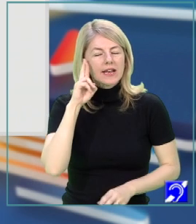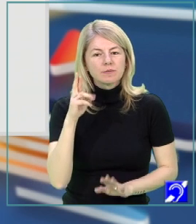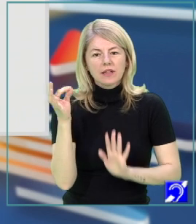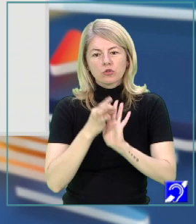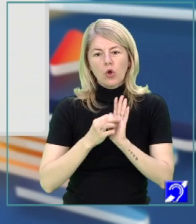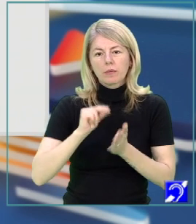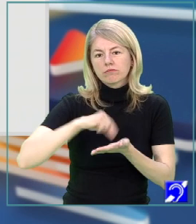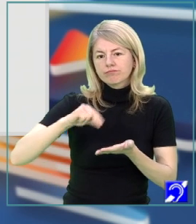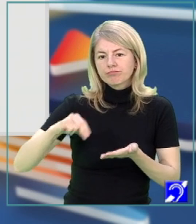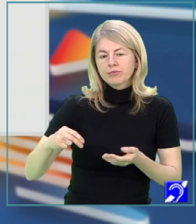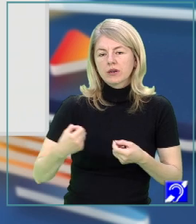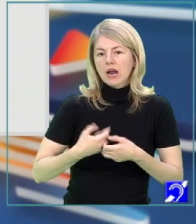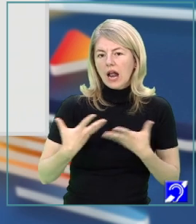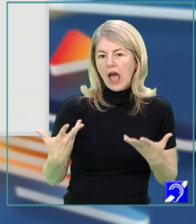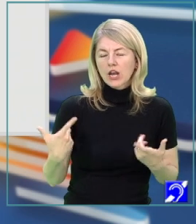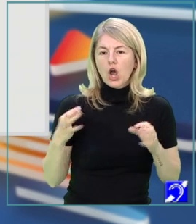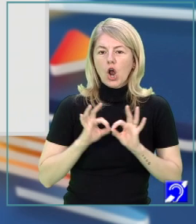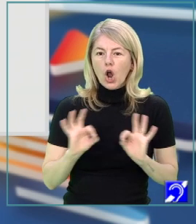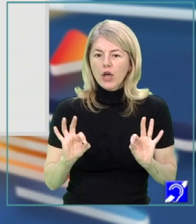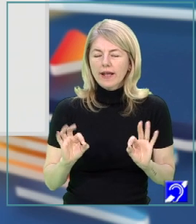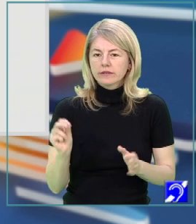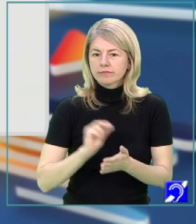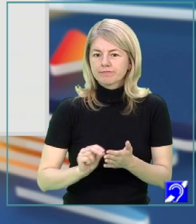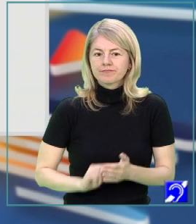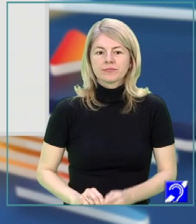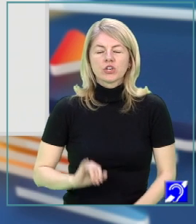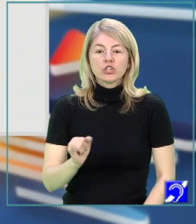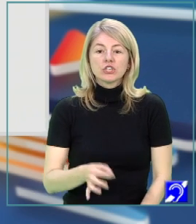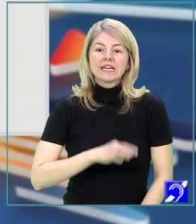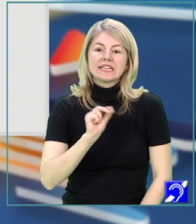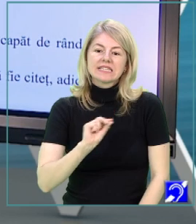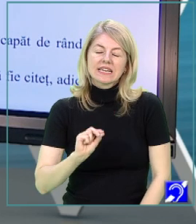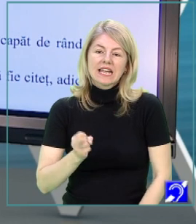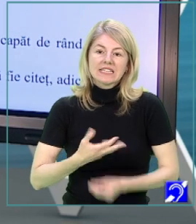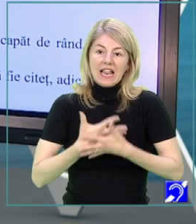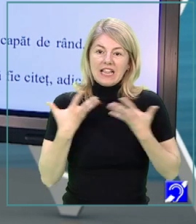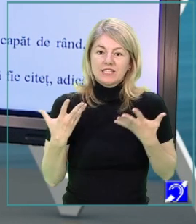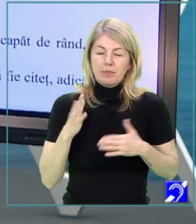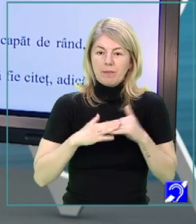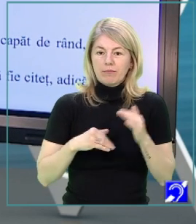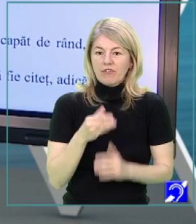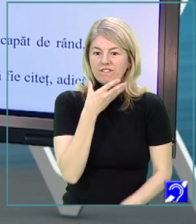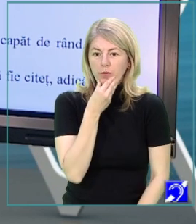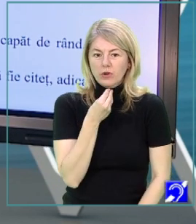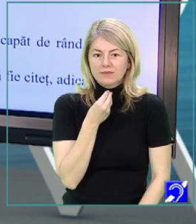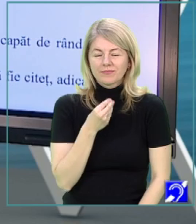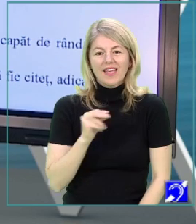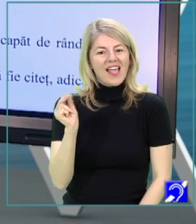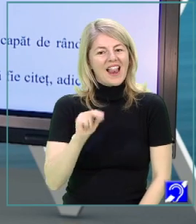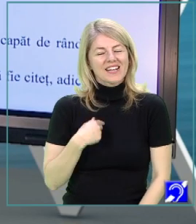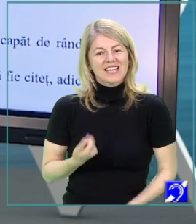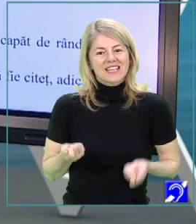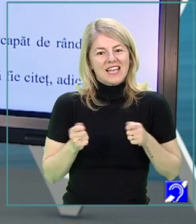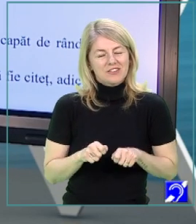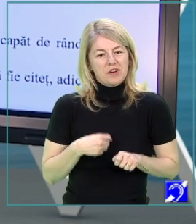de ortografie și de punctuație, așezați corect textul în pagină și scrieți lizibil. Lecția noastră s-a încheiat.